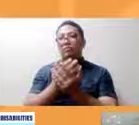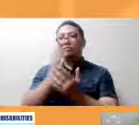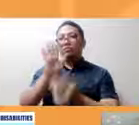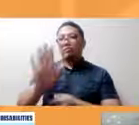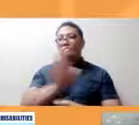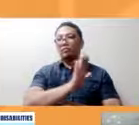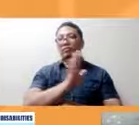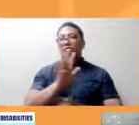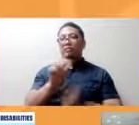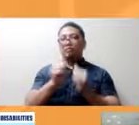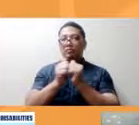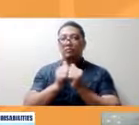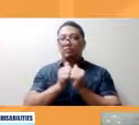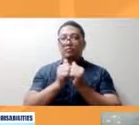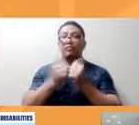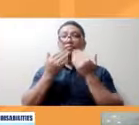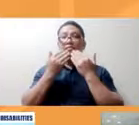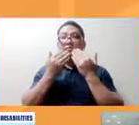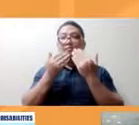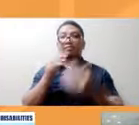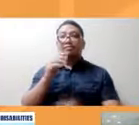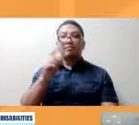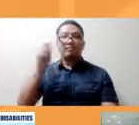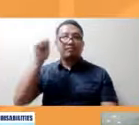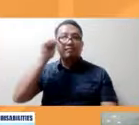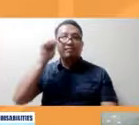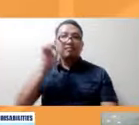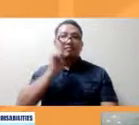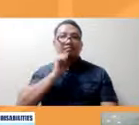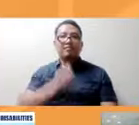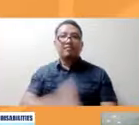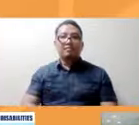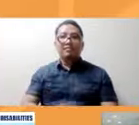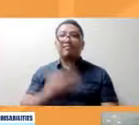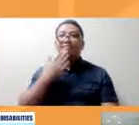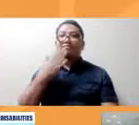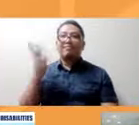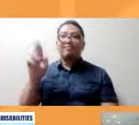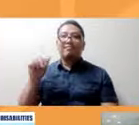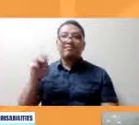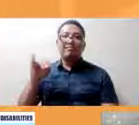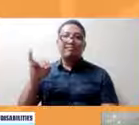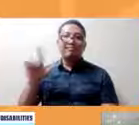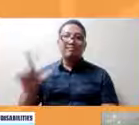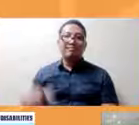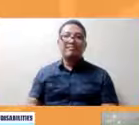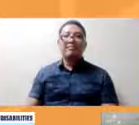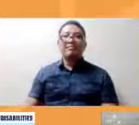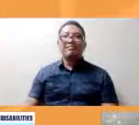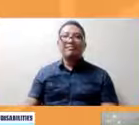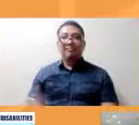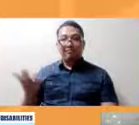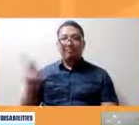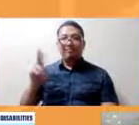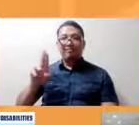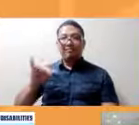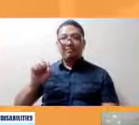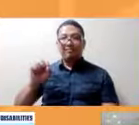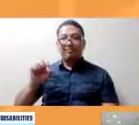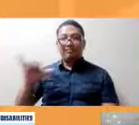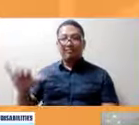constituents maraming salamat to Neth Thank you very much Sir Ranil maraming maraming salamat to Miss Chrissy meron ka po bang